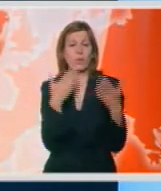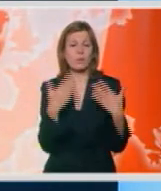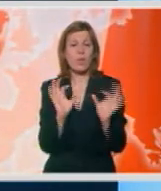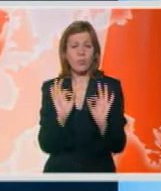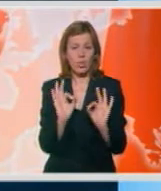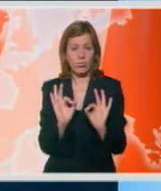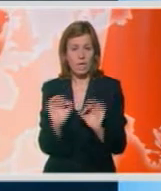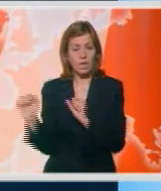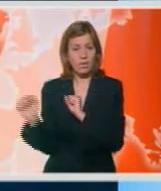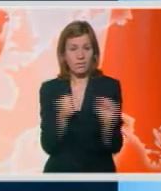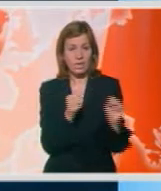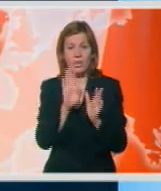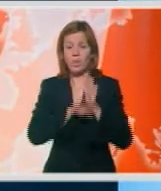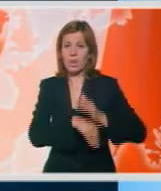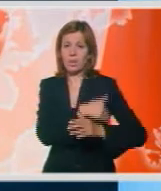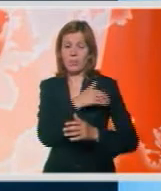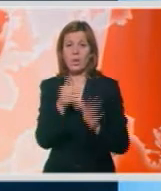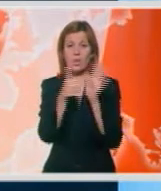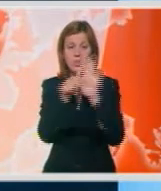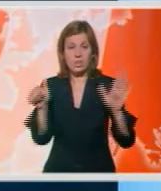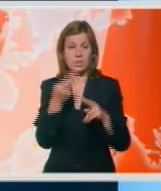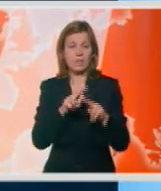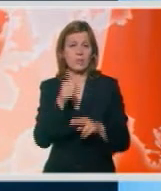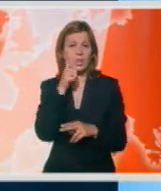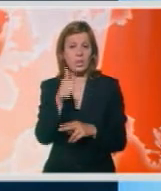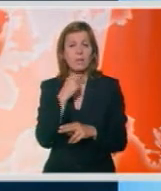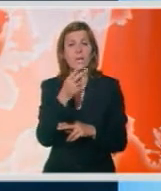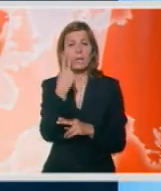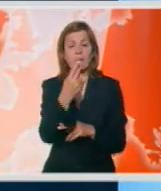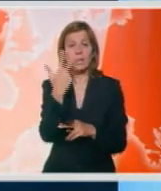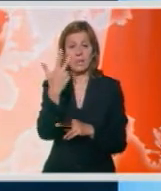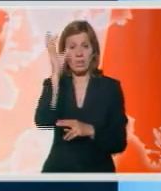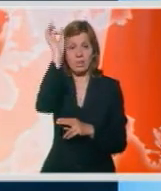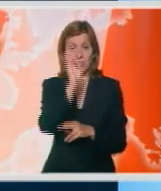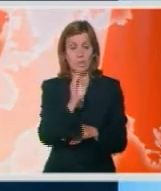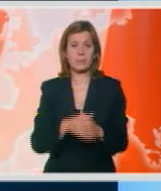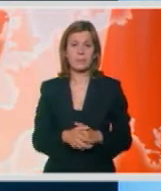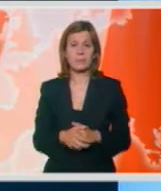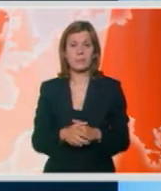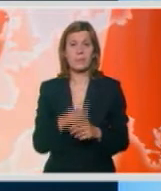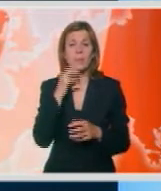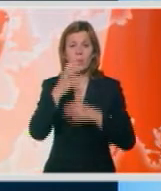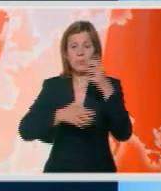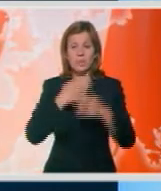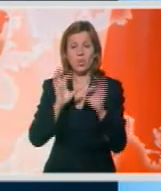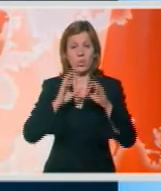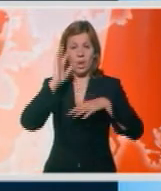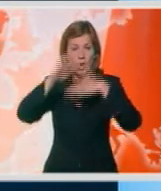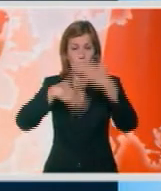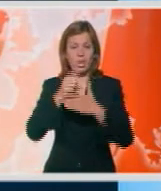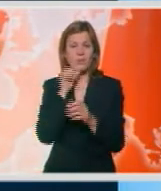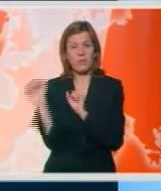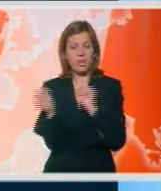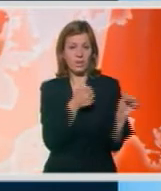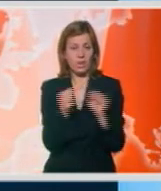umeren severo-zapadni veter. Minimalna temperatura 16, maksimalna dnevna 23 stepena. U sredu, umereno oblično i